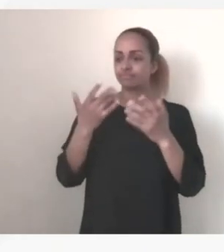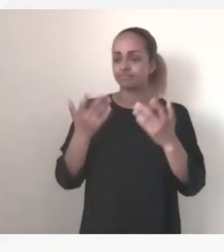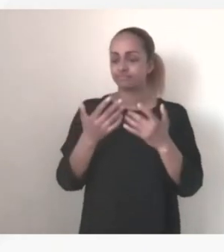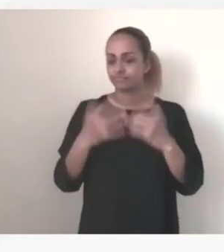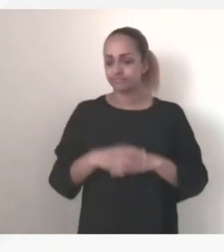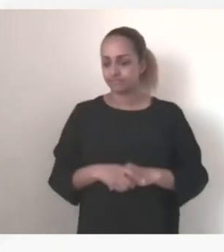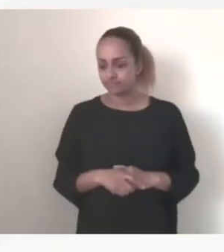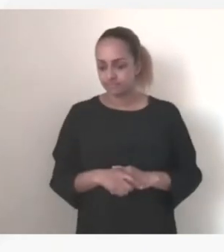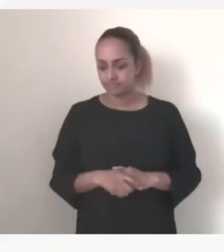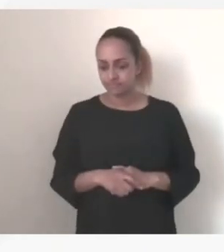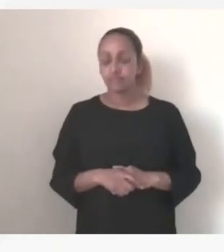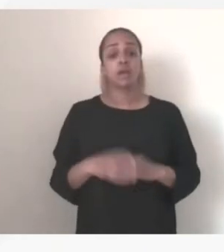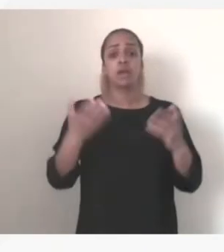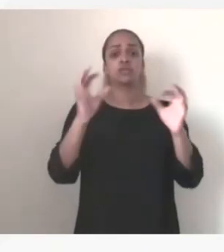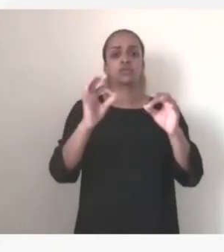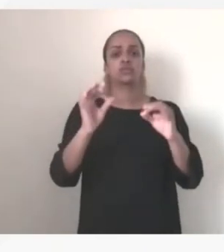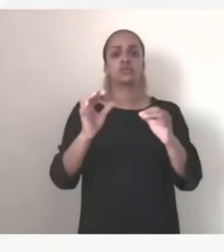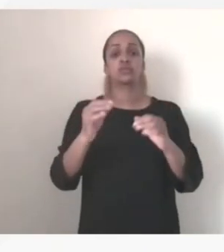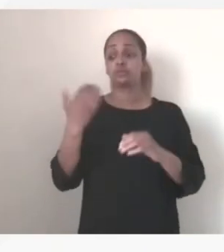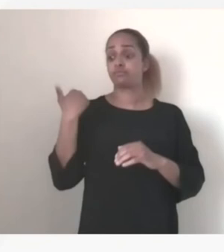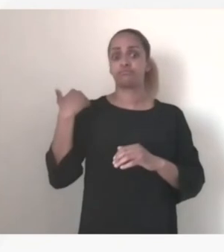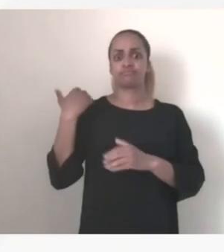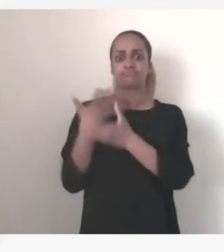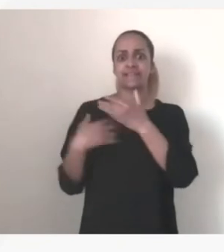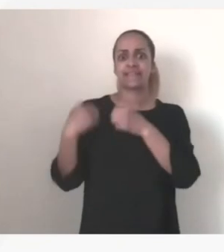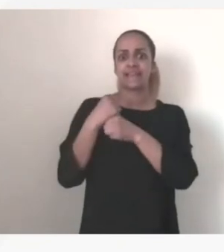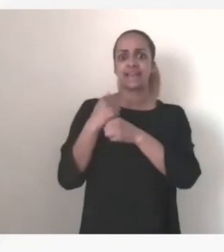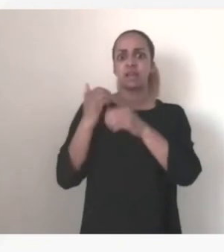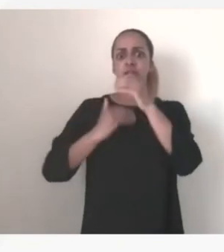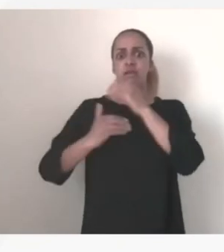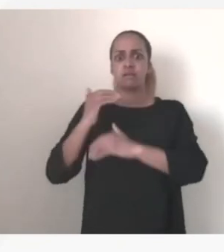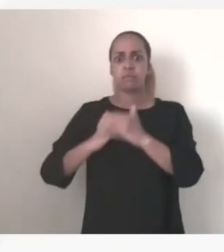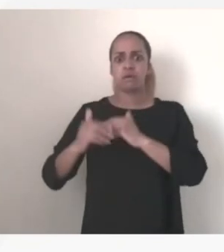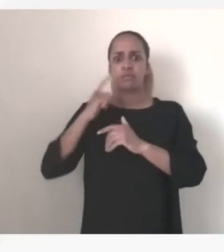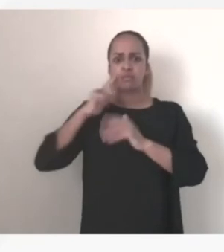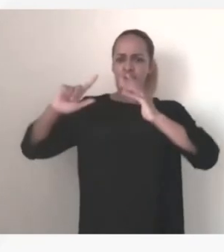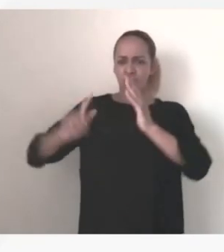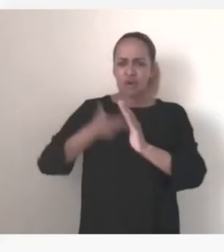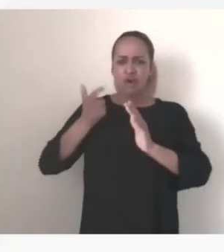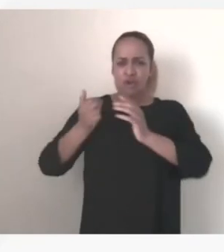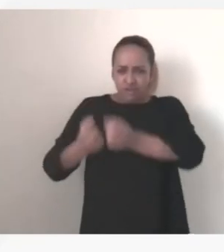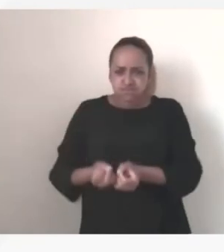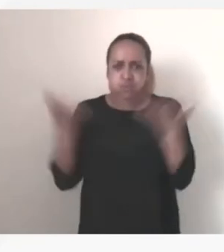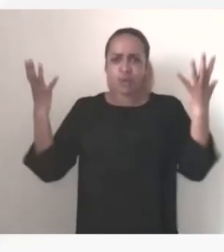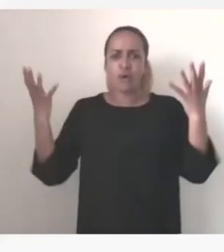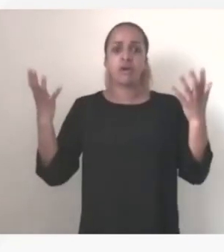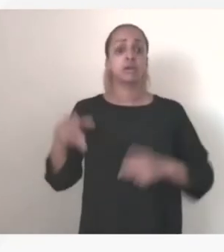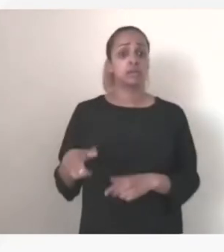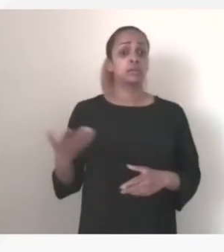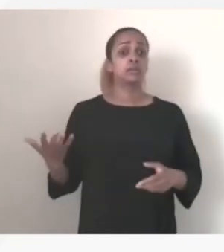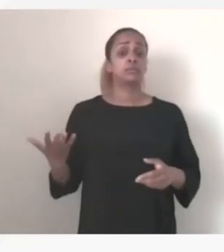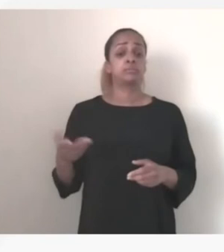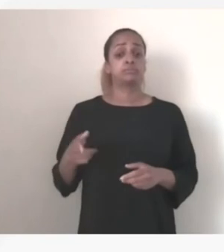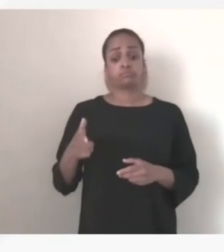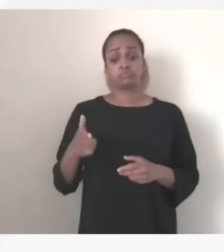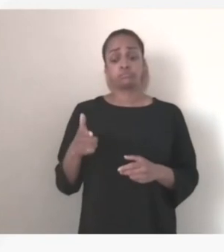de relance qu'on avait mis en place 20% des montants